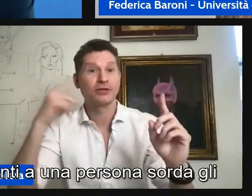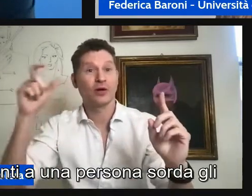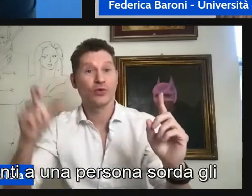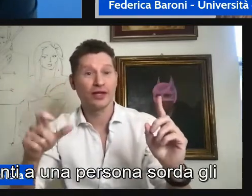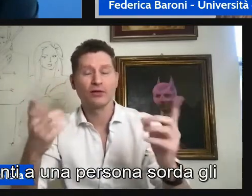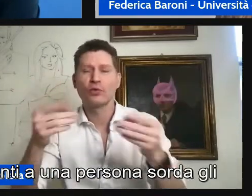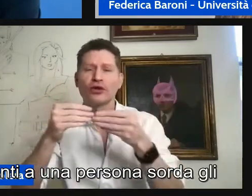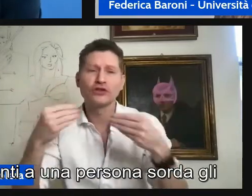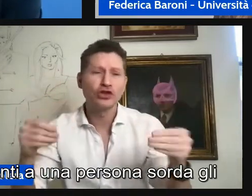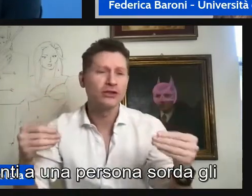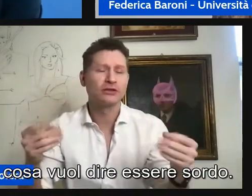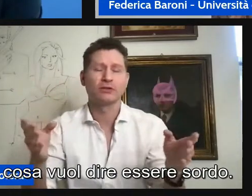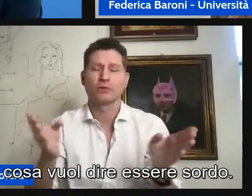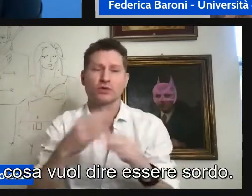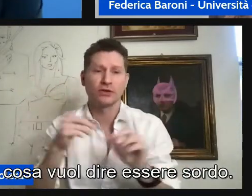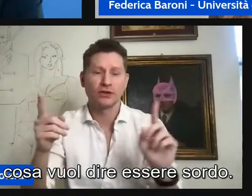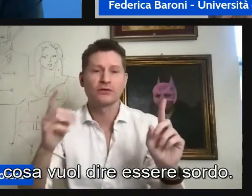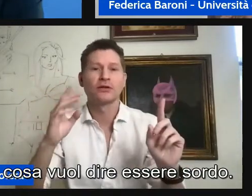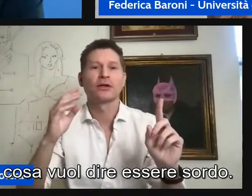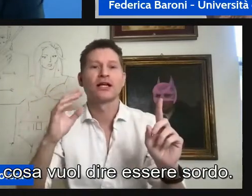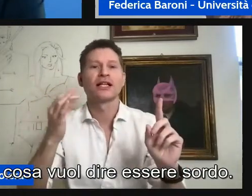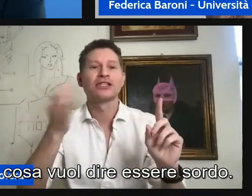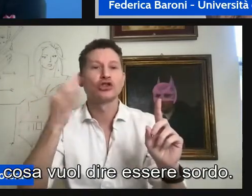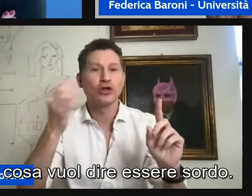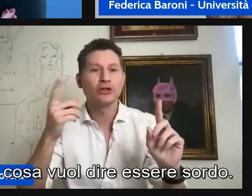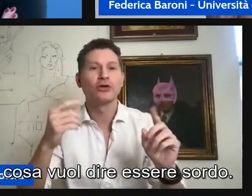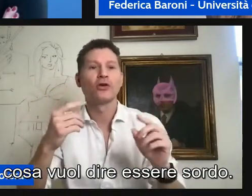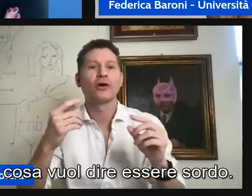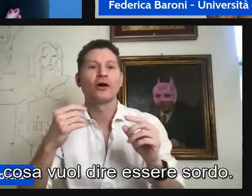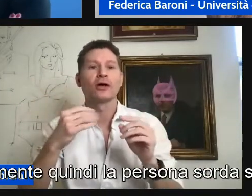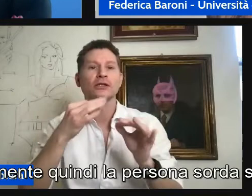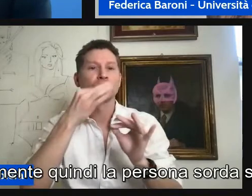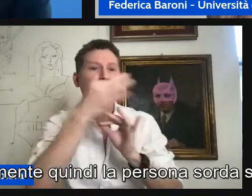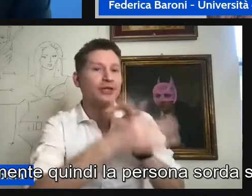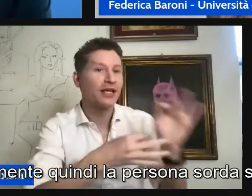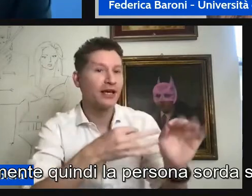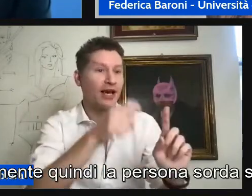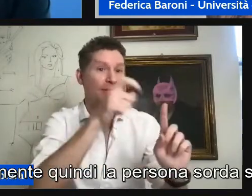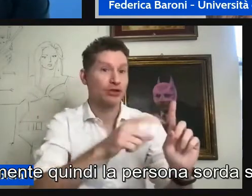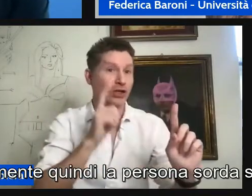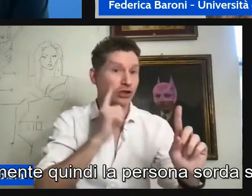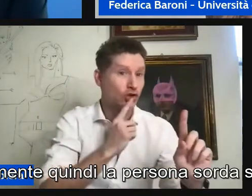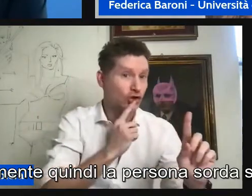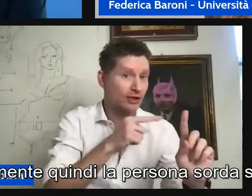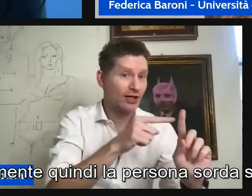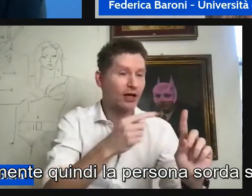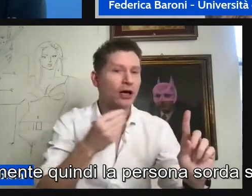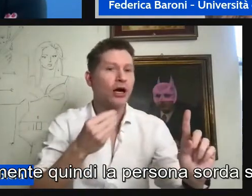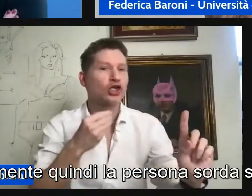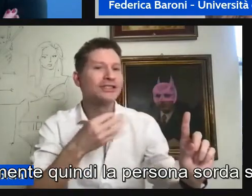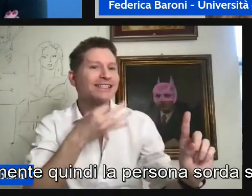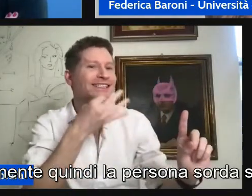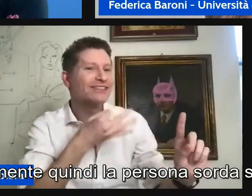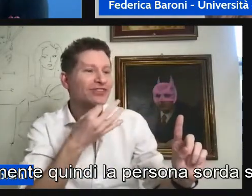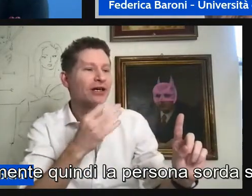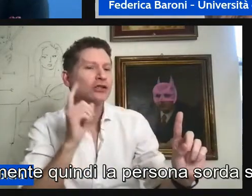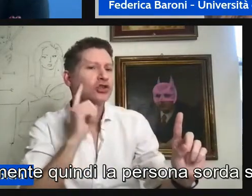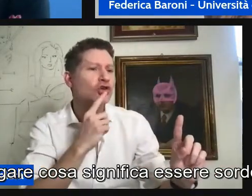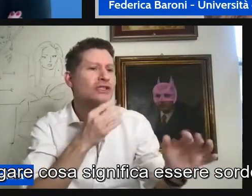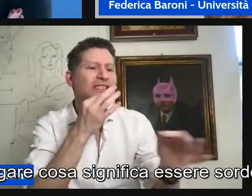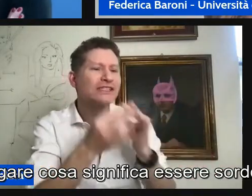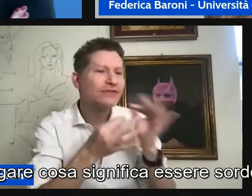spiega cosa vuol dire essere sordo ma solitamente quindi la persona